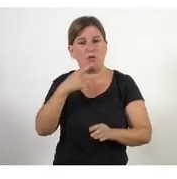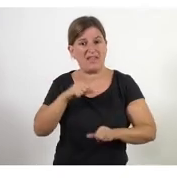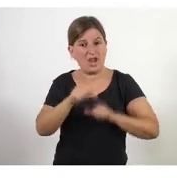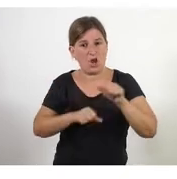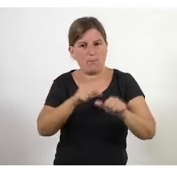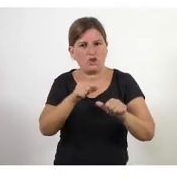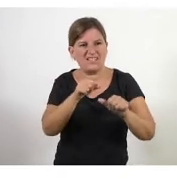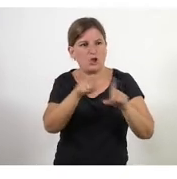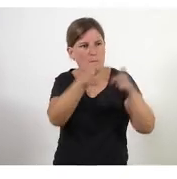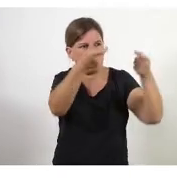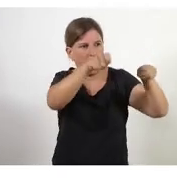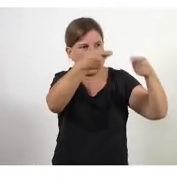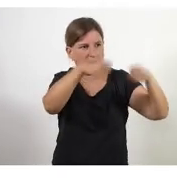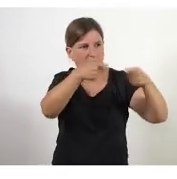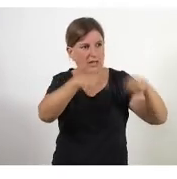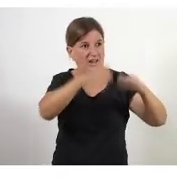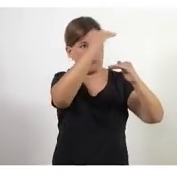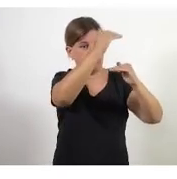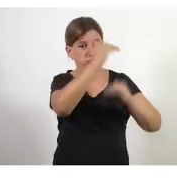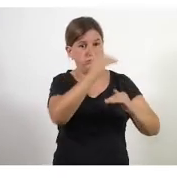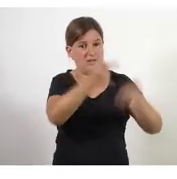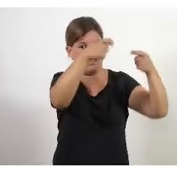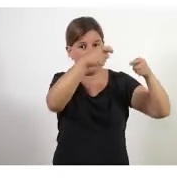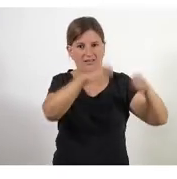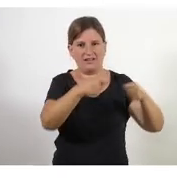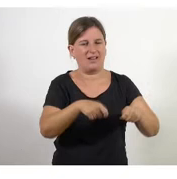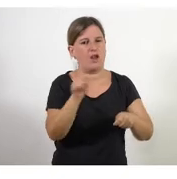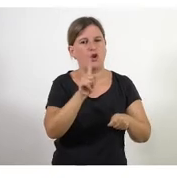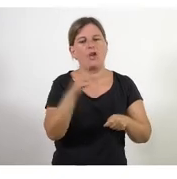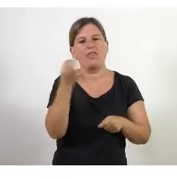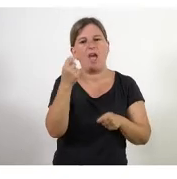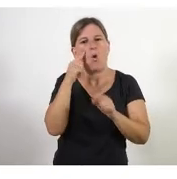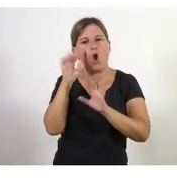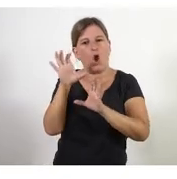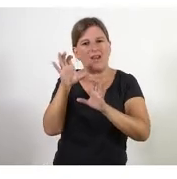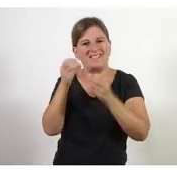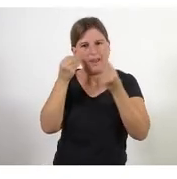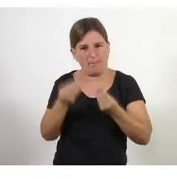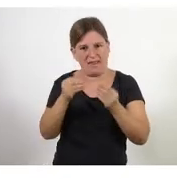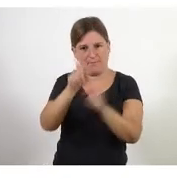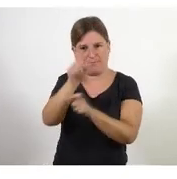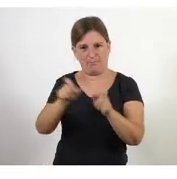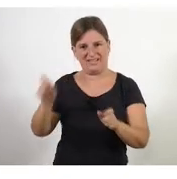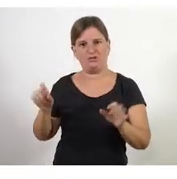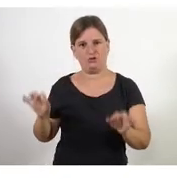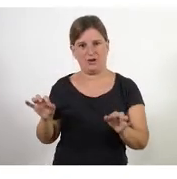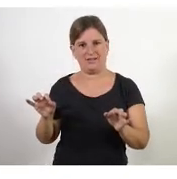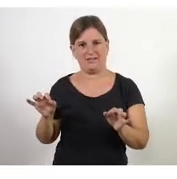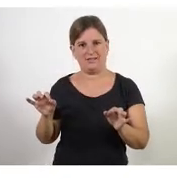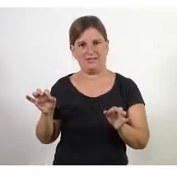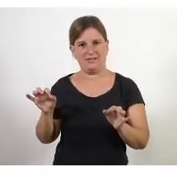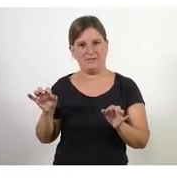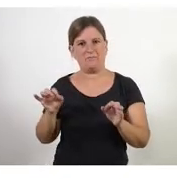tancats es basa en el coneixement tàcid de les persones els procediments de per si no són